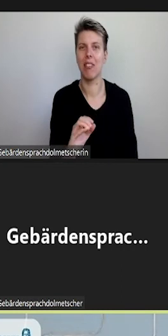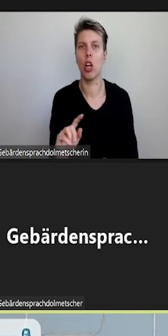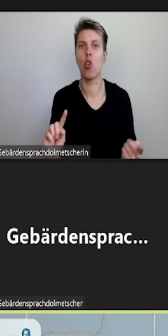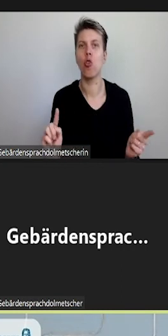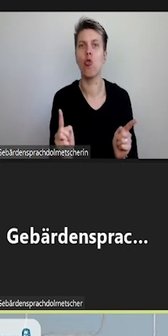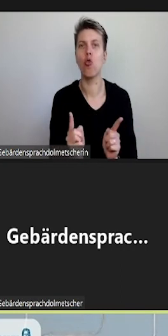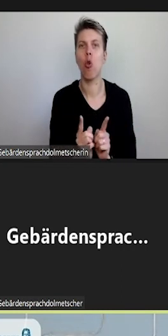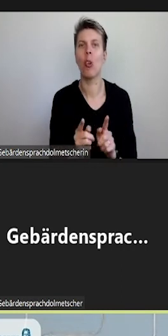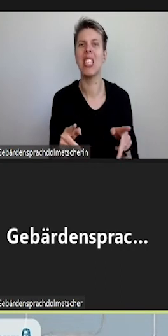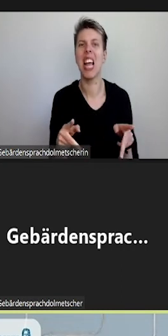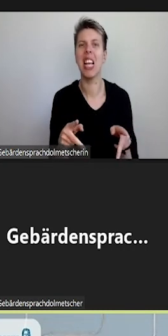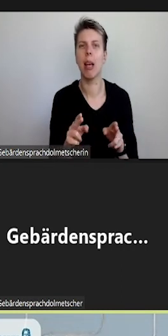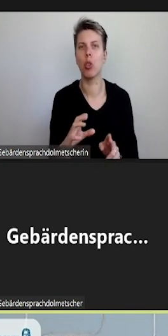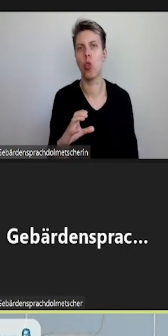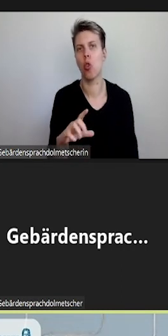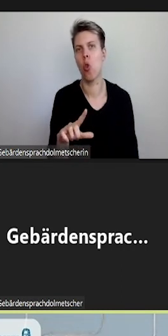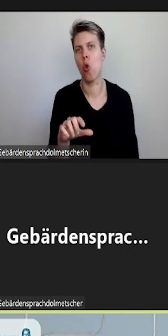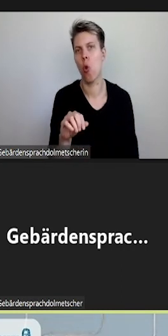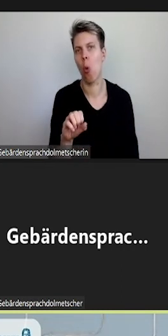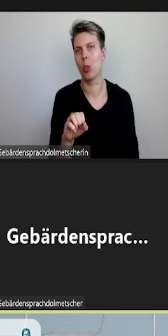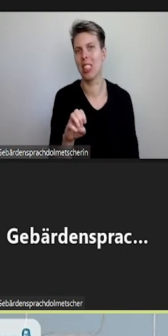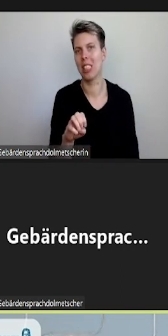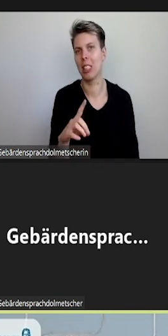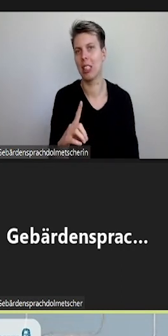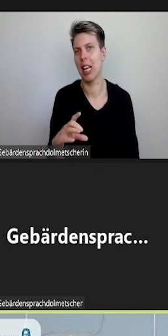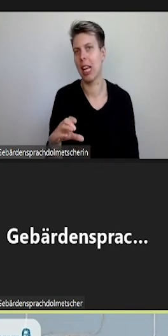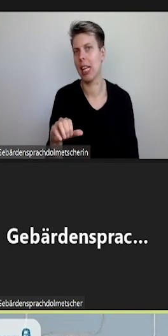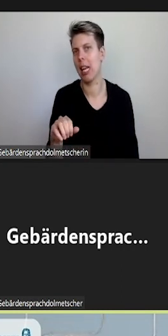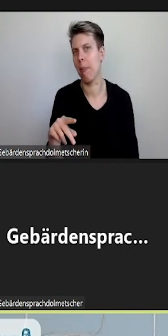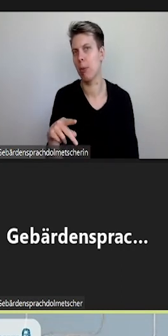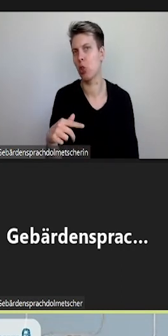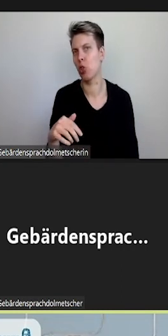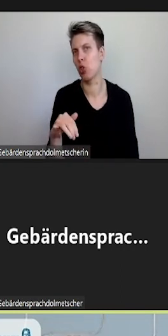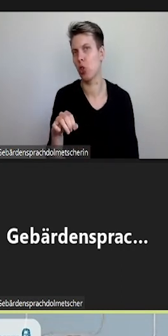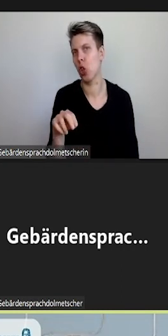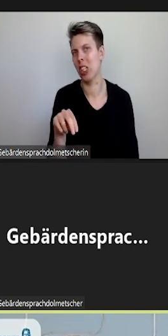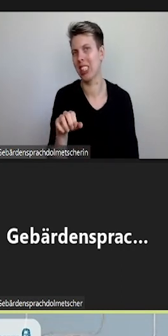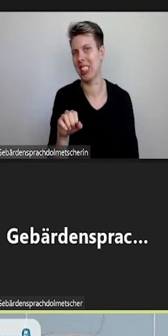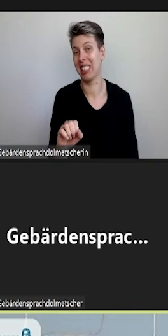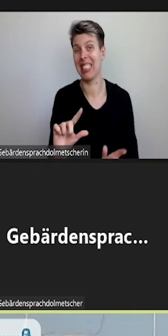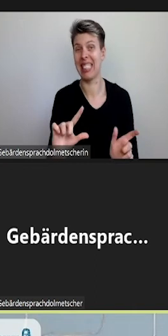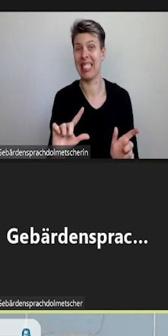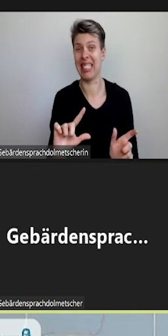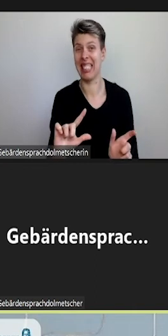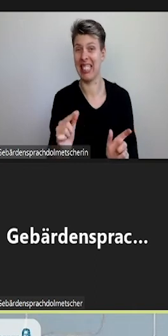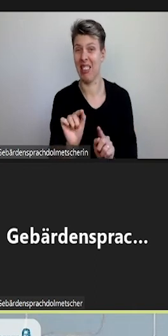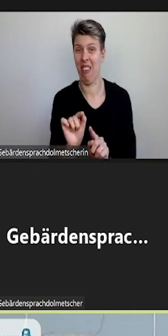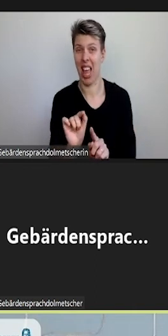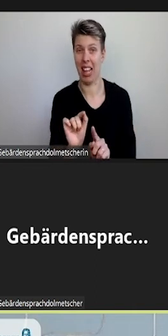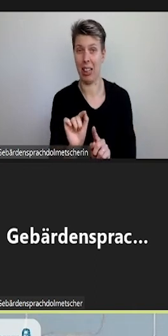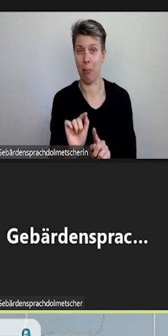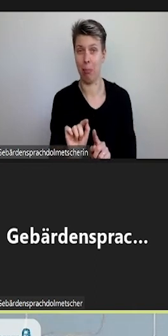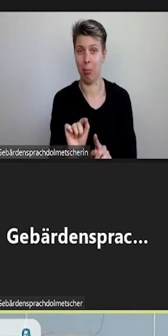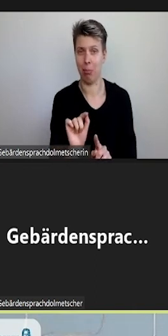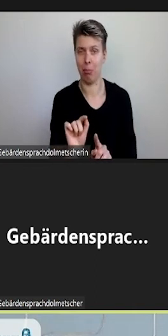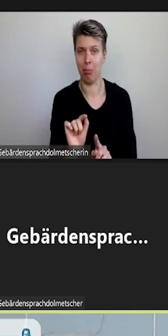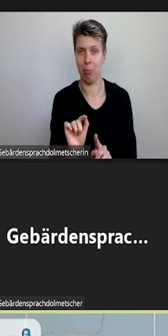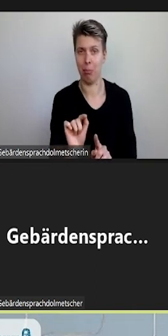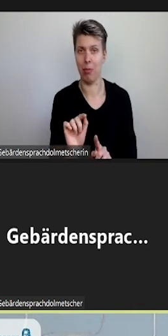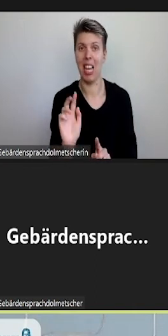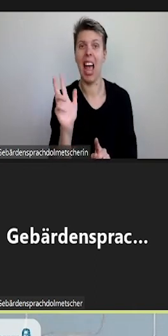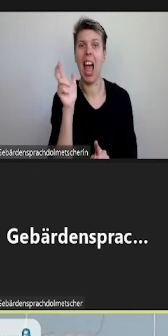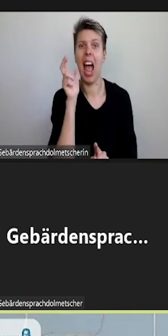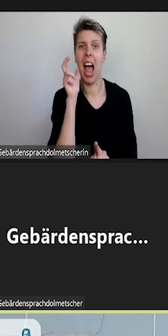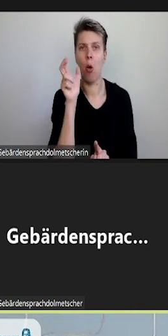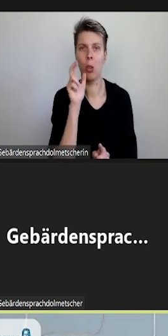Captions. Der zweite Button aktiviert die Audio Deskription.